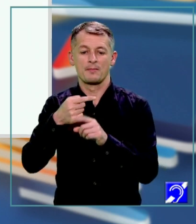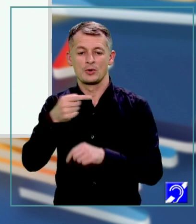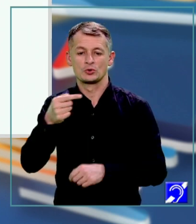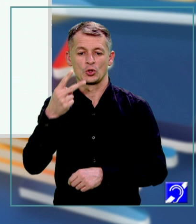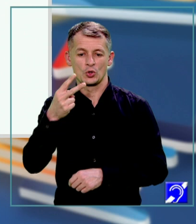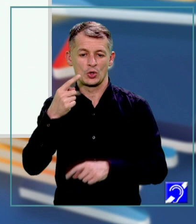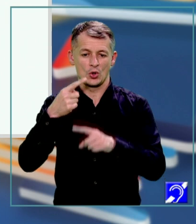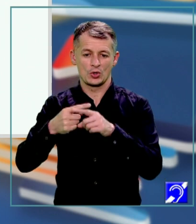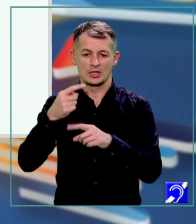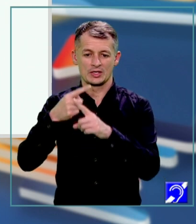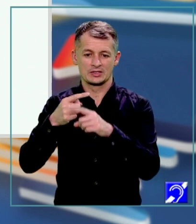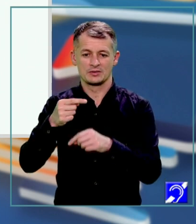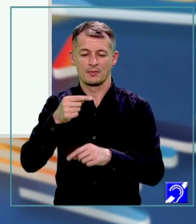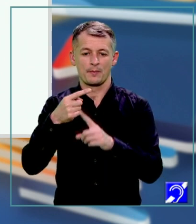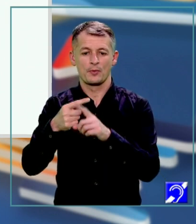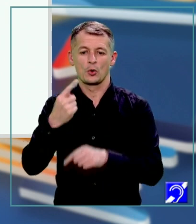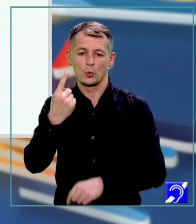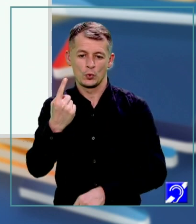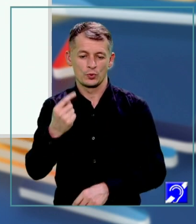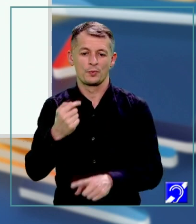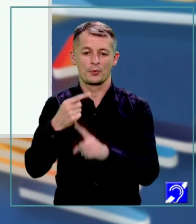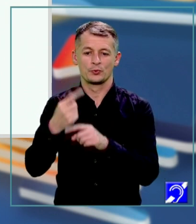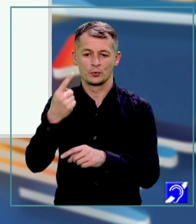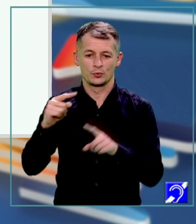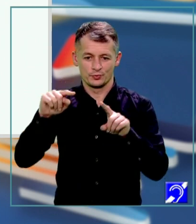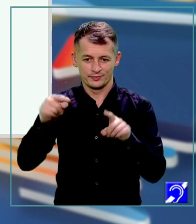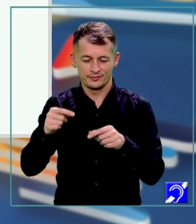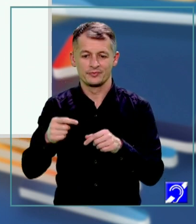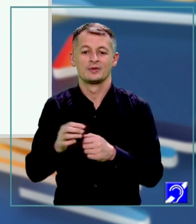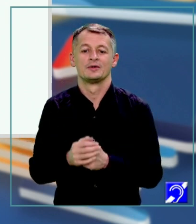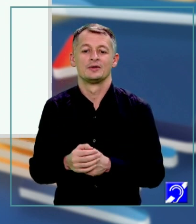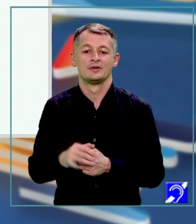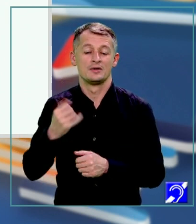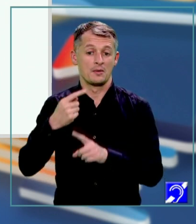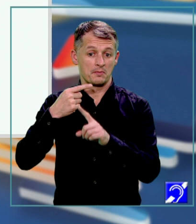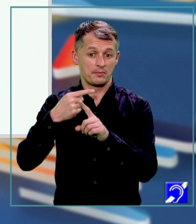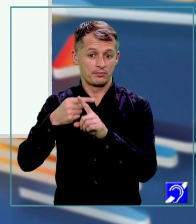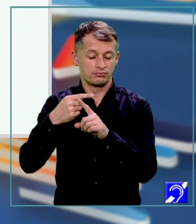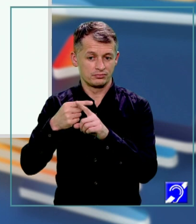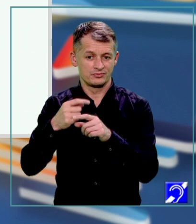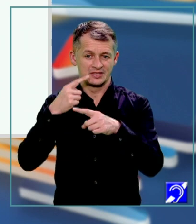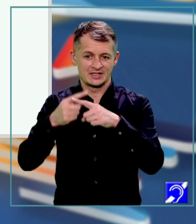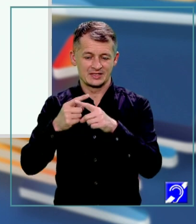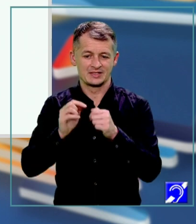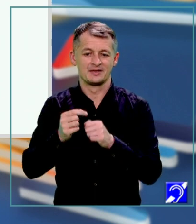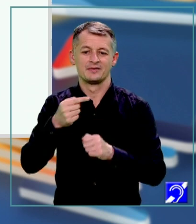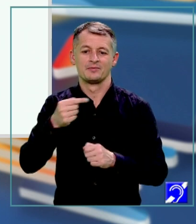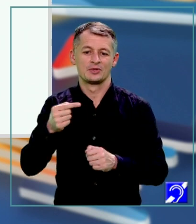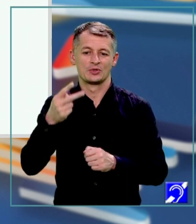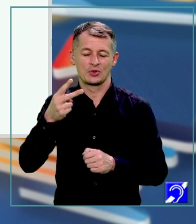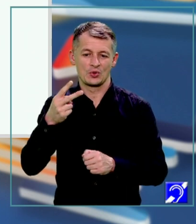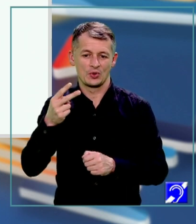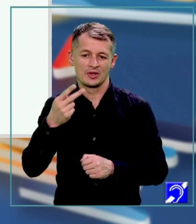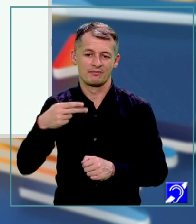îl scriem în paranteză. De ce? Că avem semnul minus în față și la sfârșit când desfacem paranteza, ni se vor